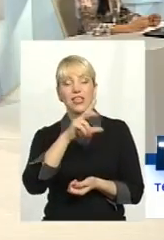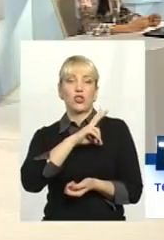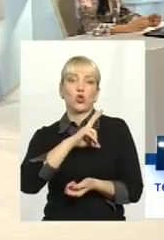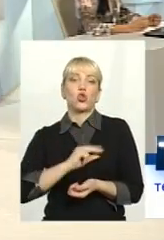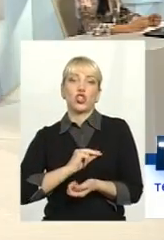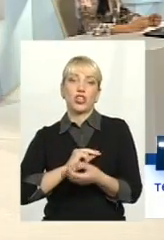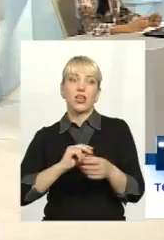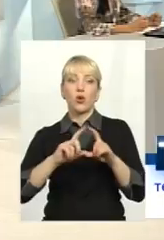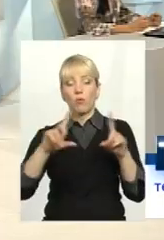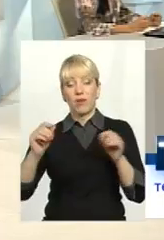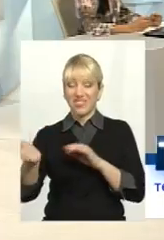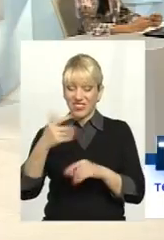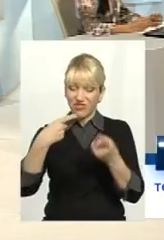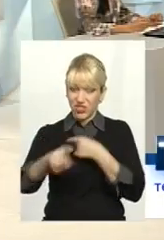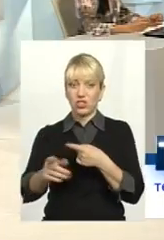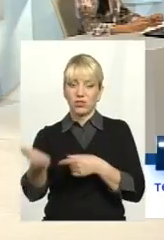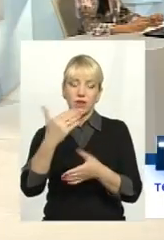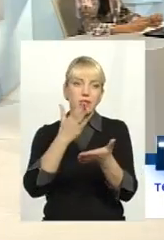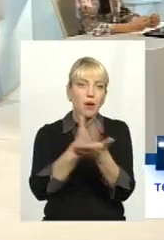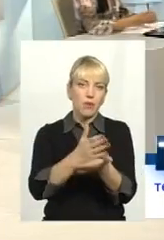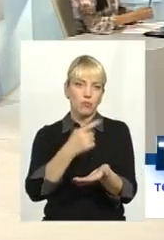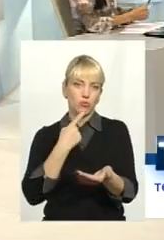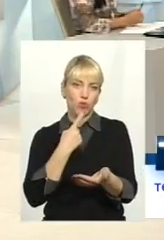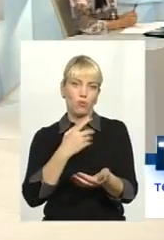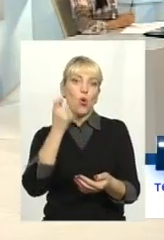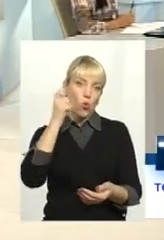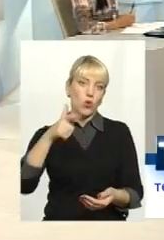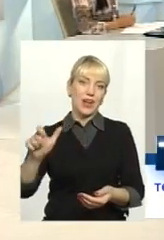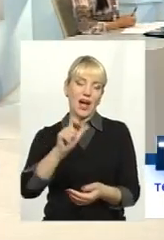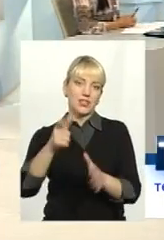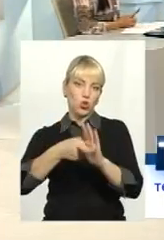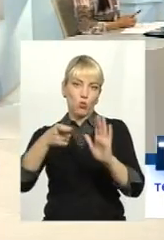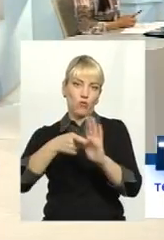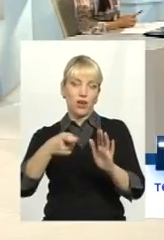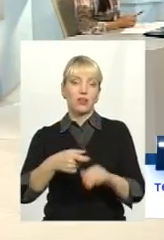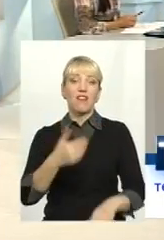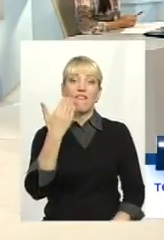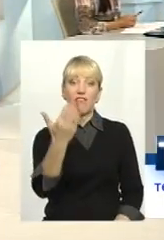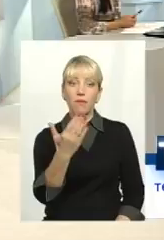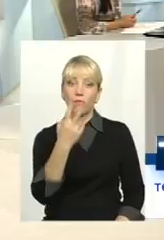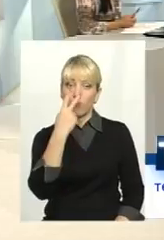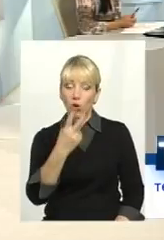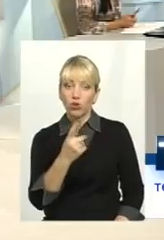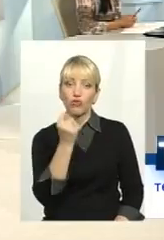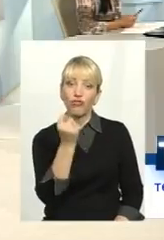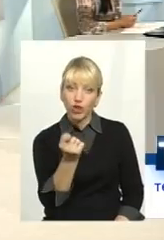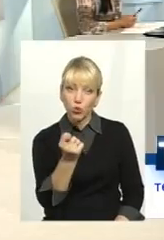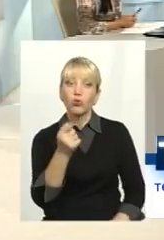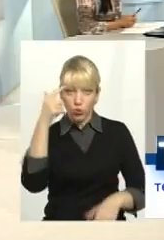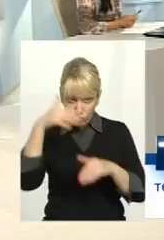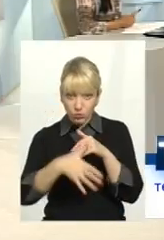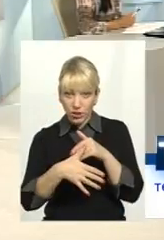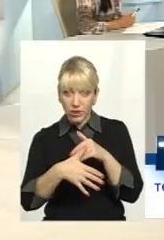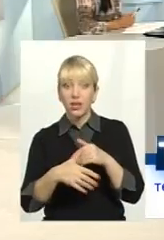Спробуйте будь-які інші. Давайте напряму спробуємо у нашої компанії «Укргазове добування». Вам, вибачте, покажуть фігу, розумієте? Вам